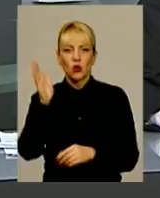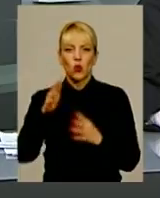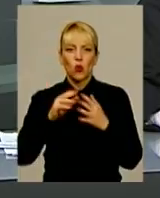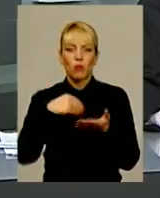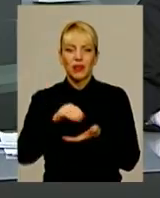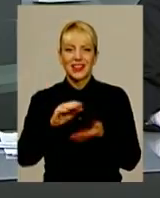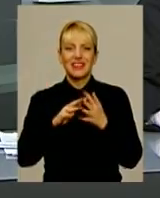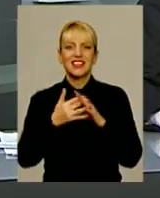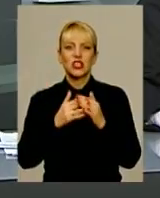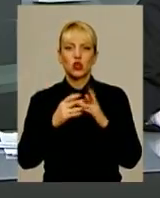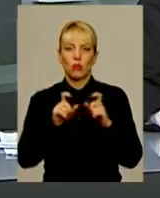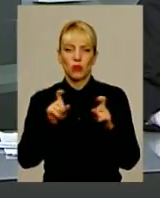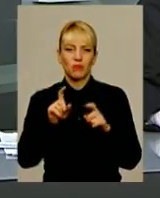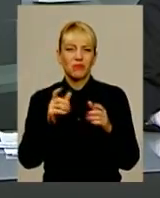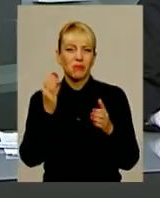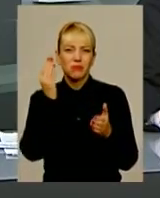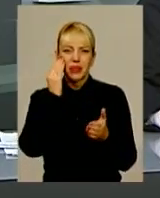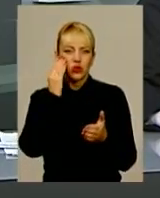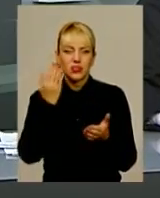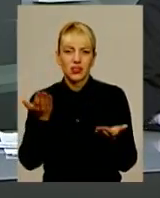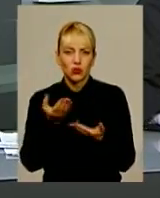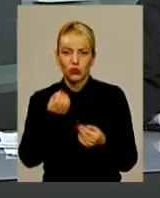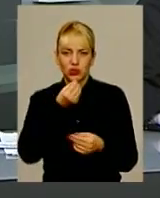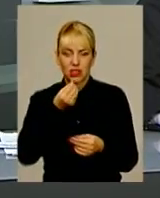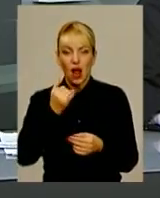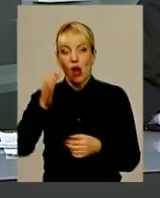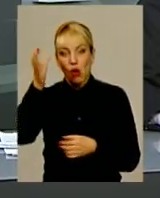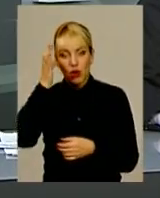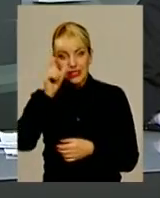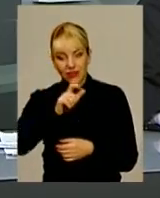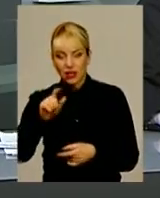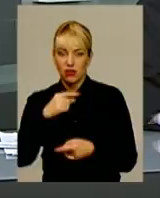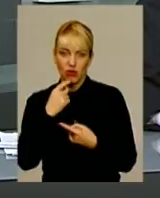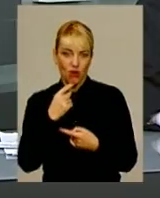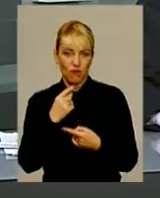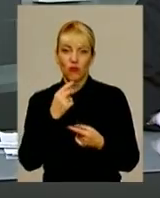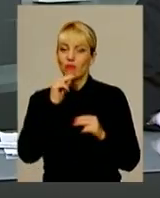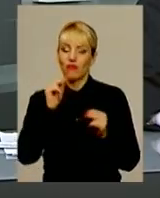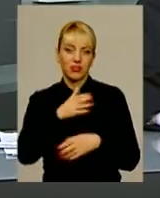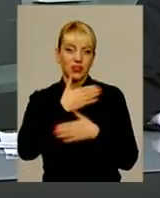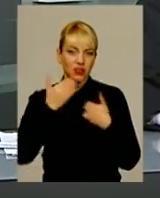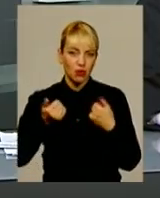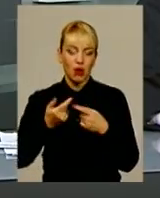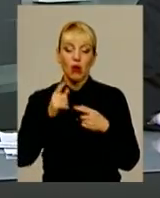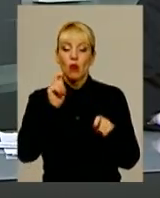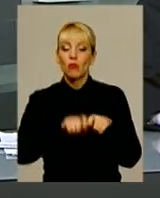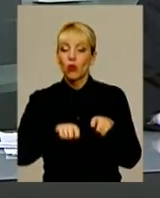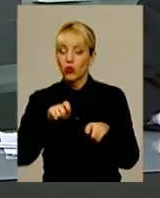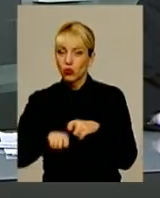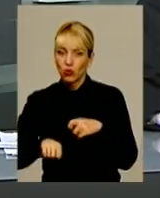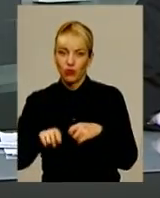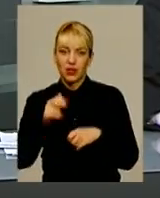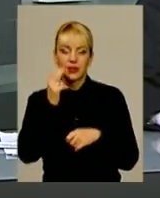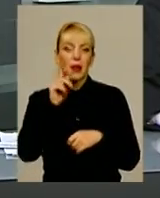магазині та спожили підозрілу їжу. Освітяни про вини не визнають, бо запевняють, проконтролювати підлітків у дорозі